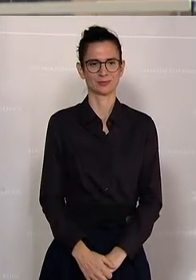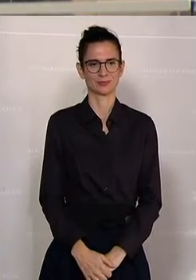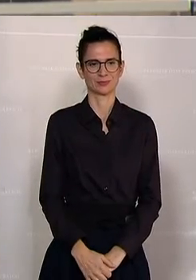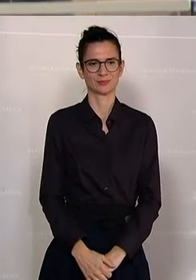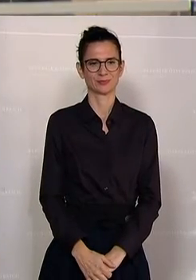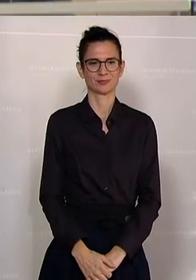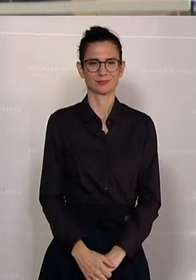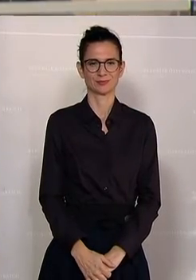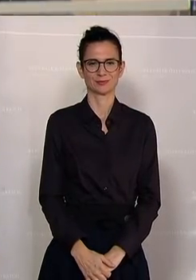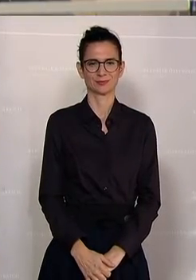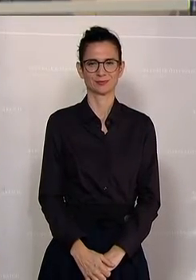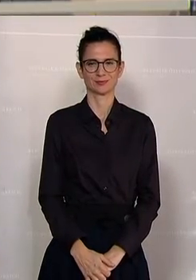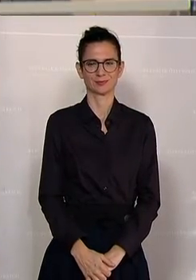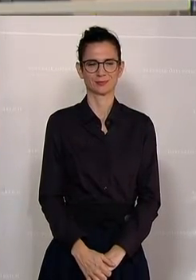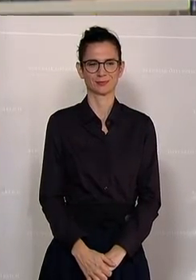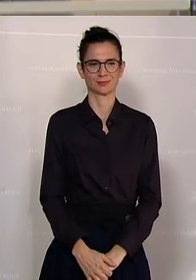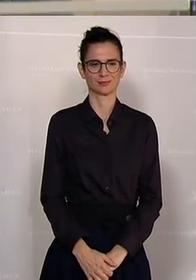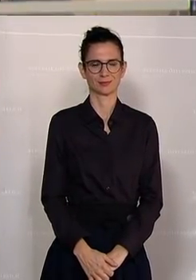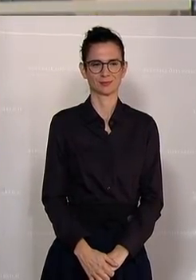Und ich